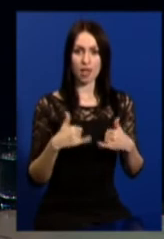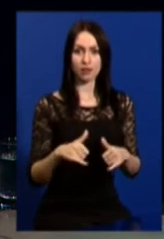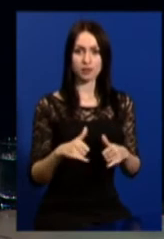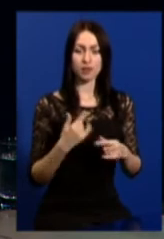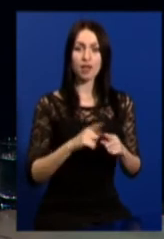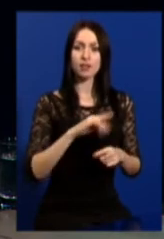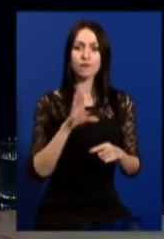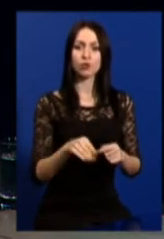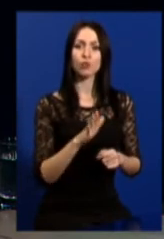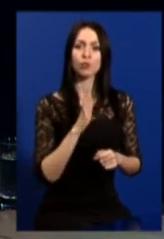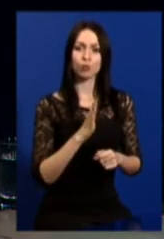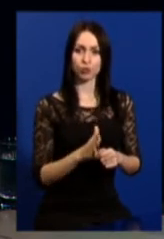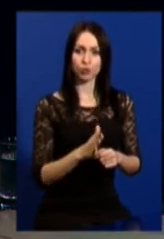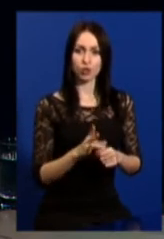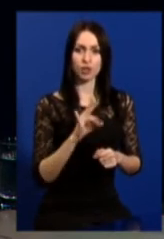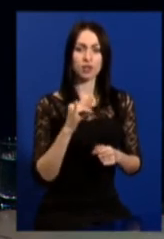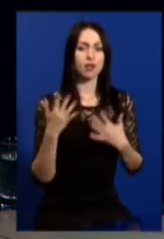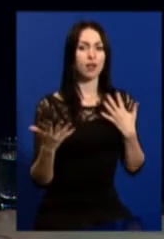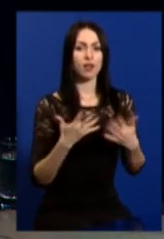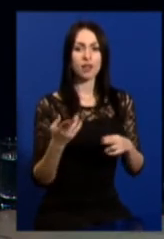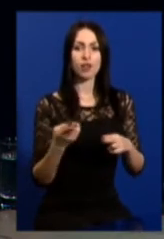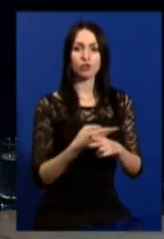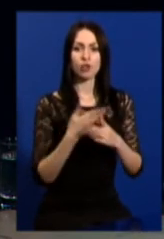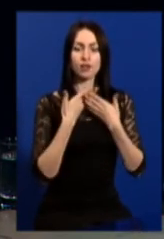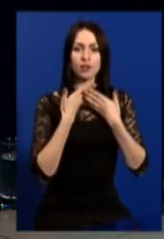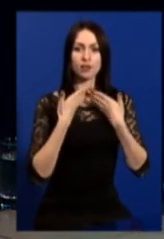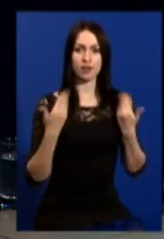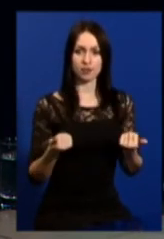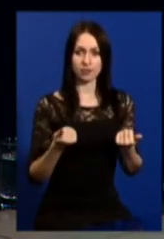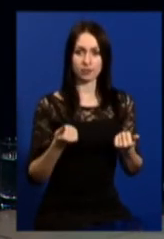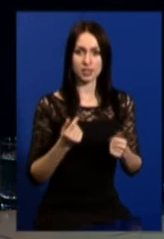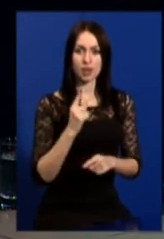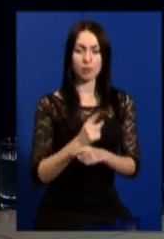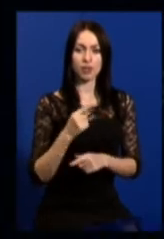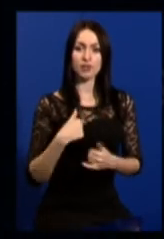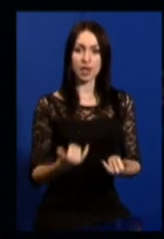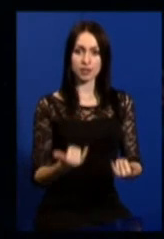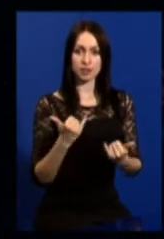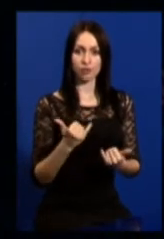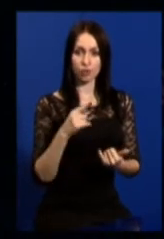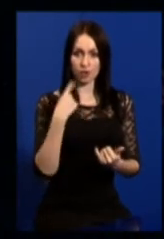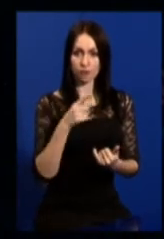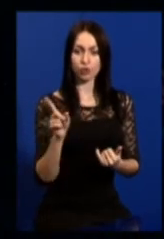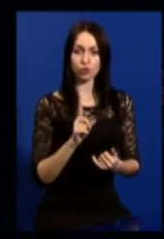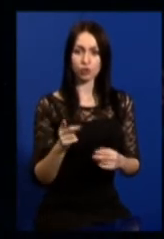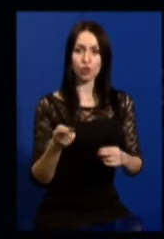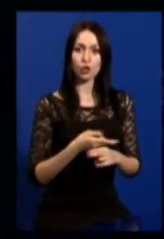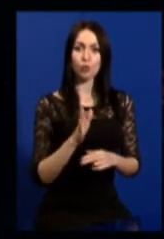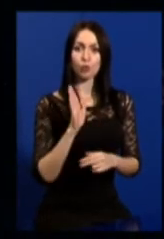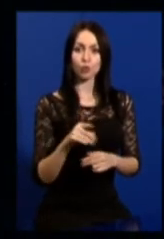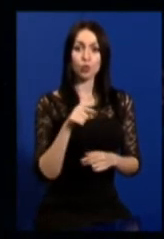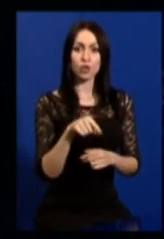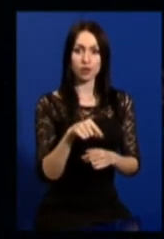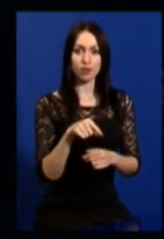Все це буде відбуватися, жодних обмежень немає. Я сьогодні підкреслював, що обмеження будуть